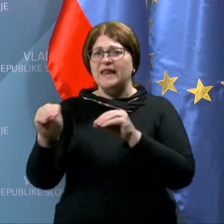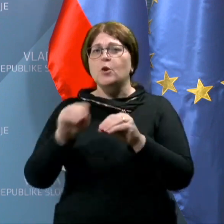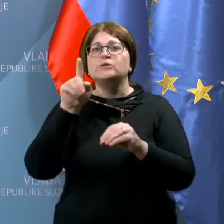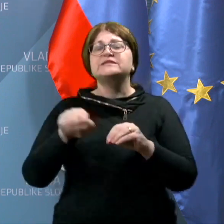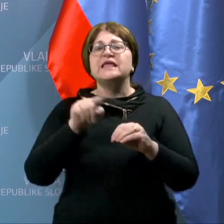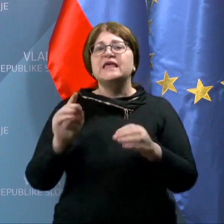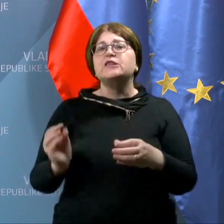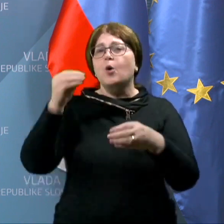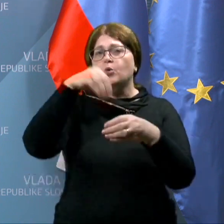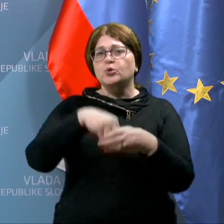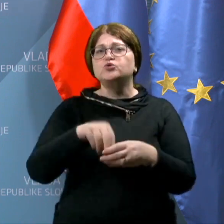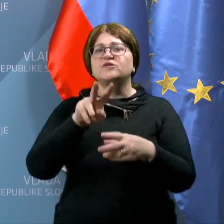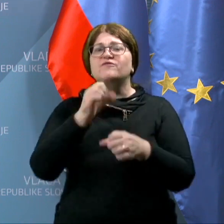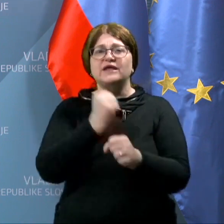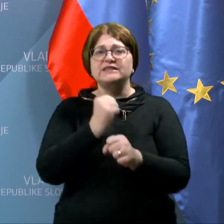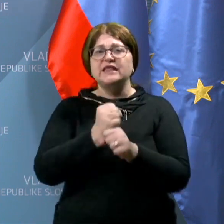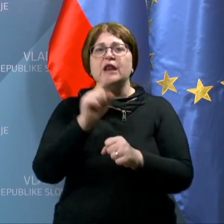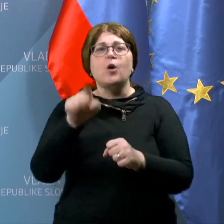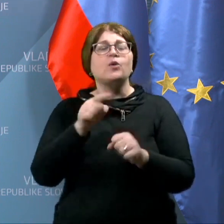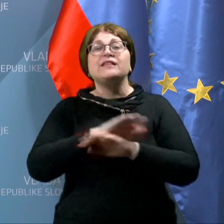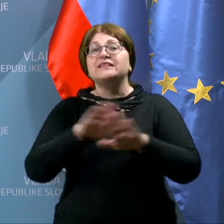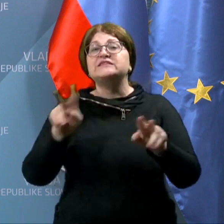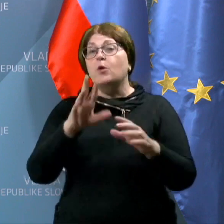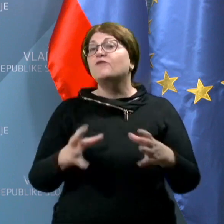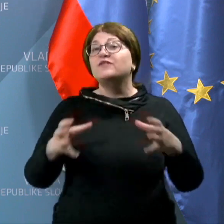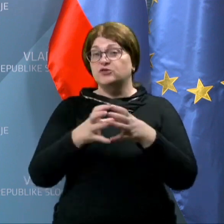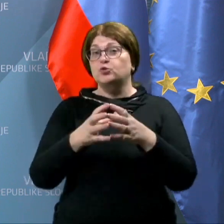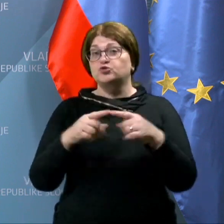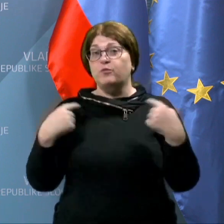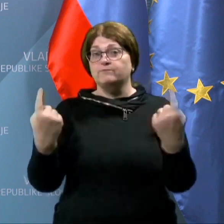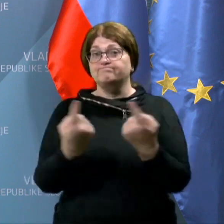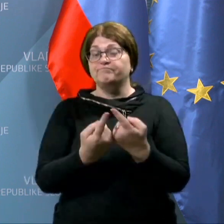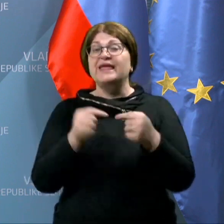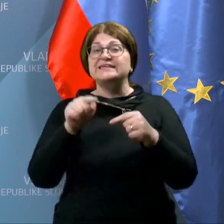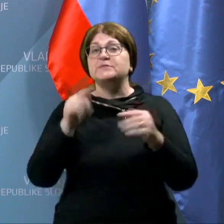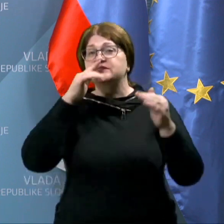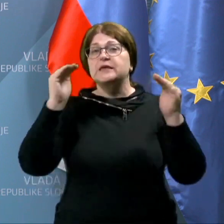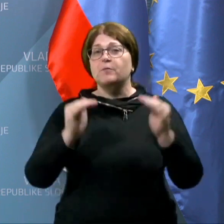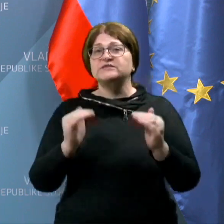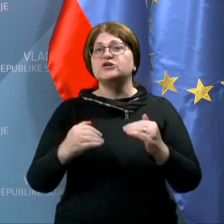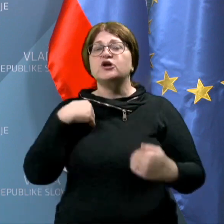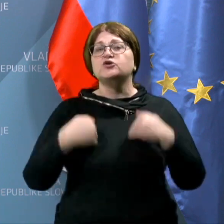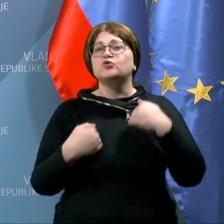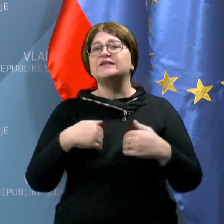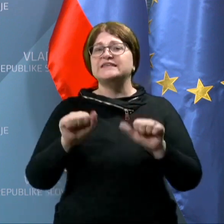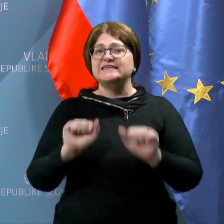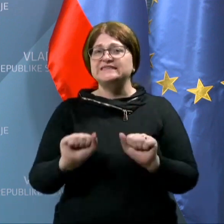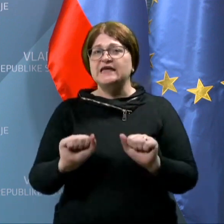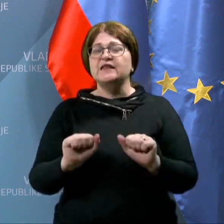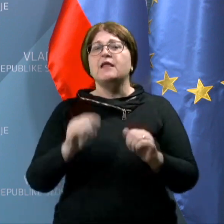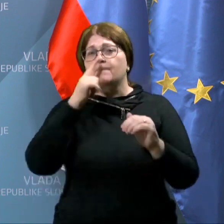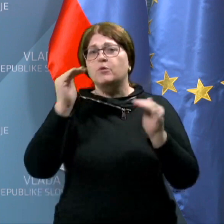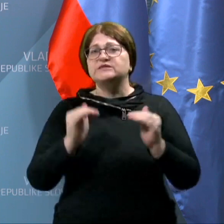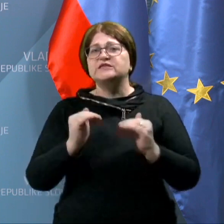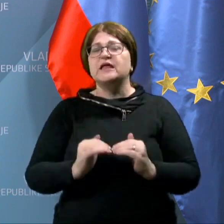vključevanje v delo in nasploh v družbo. S tem se jim poslabša življenski standard, poslabša se jim